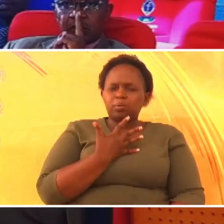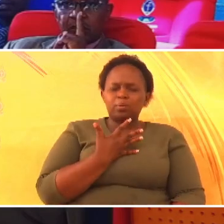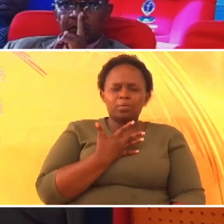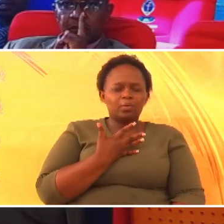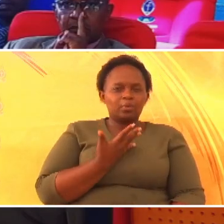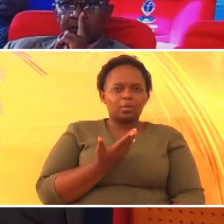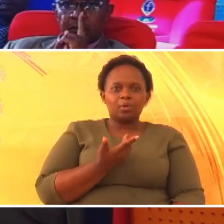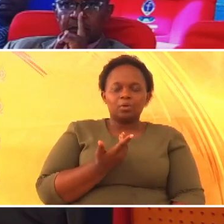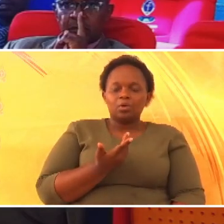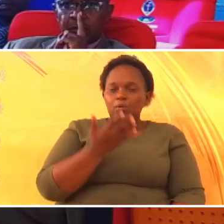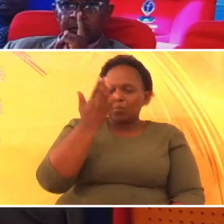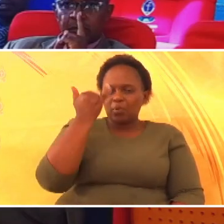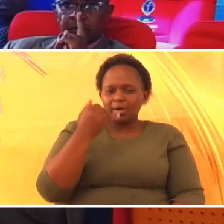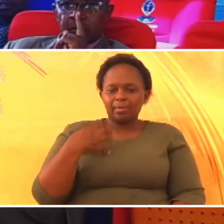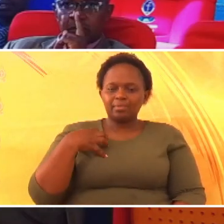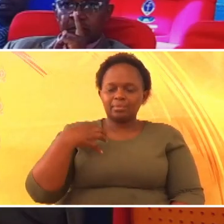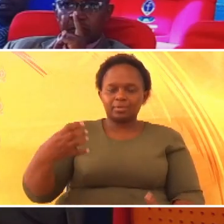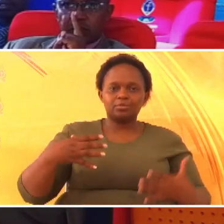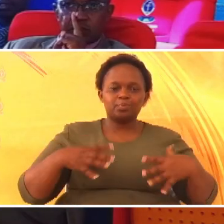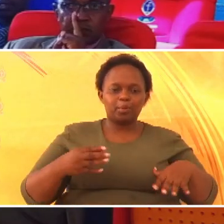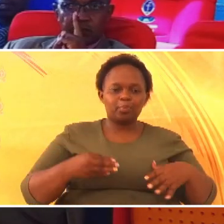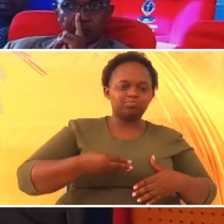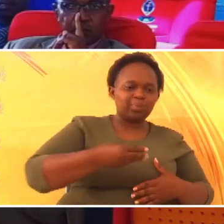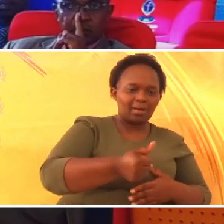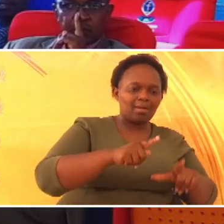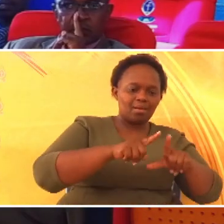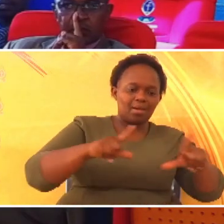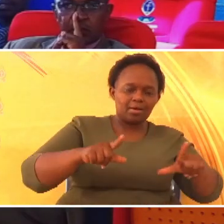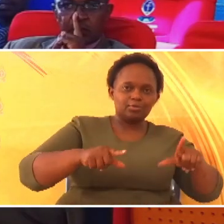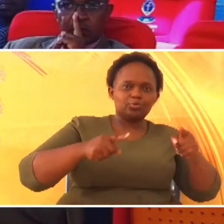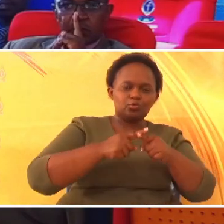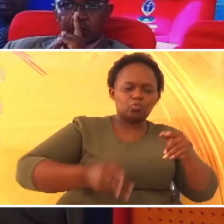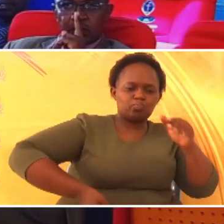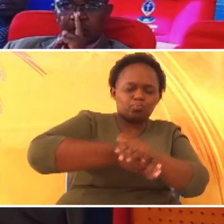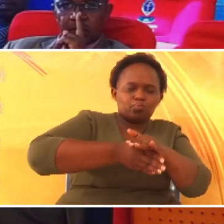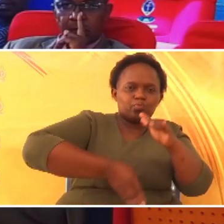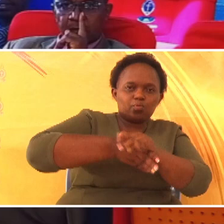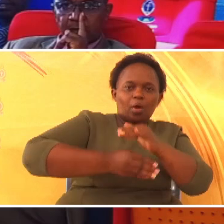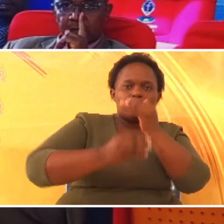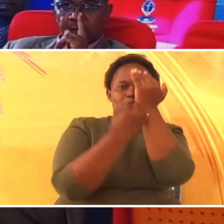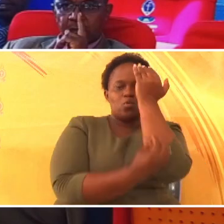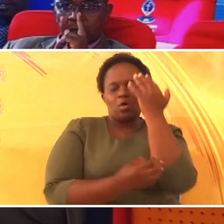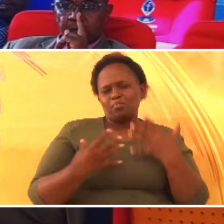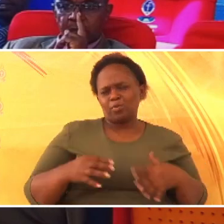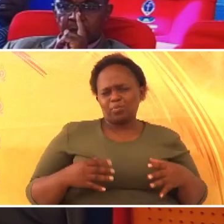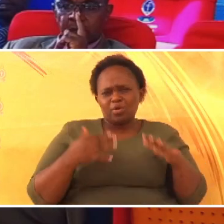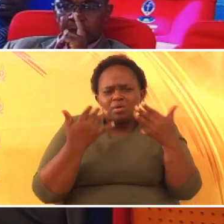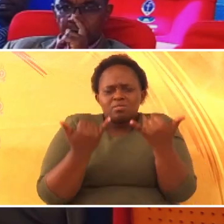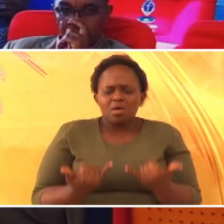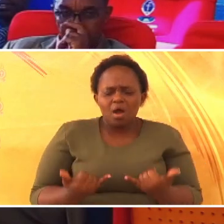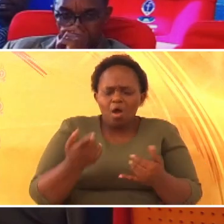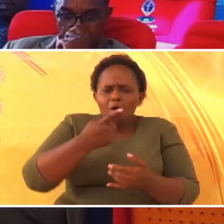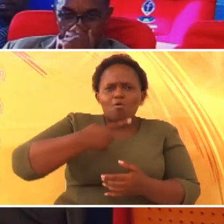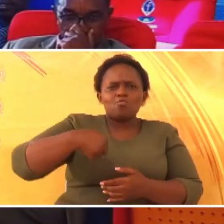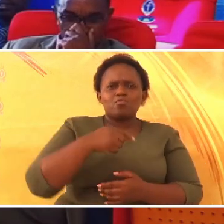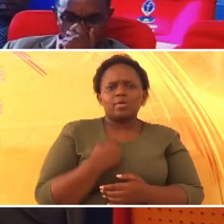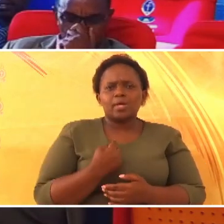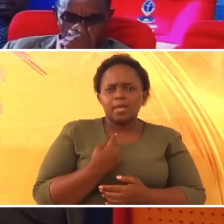kuwafukuza wale walio kuwa maskini. Sasa sisi,